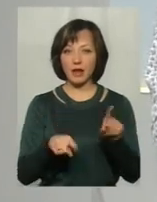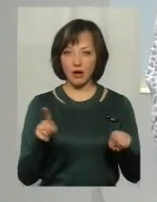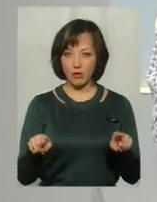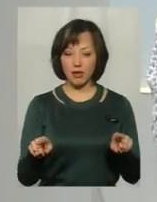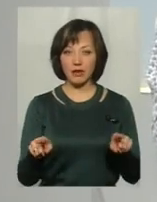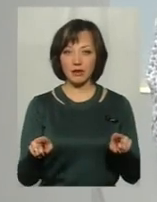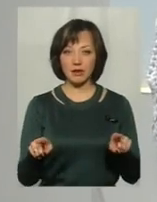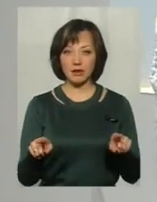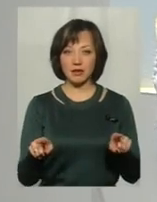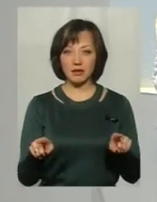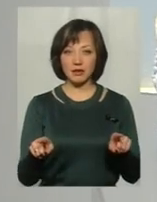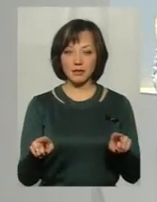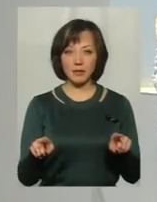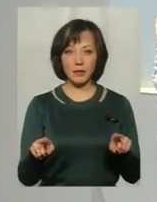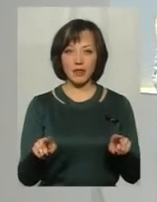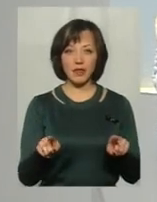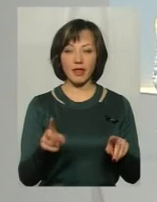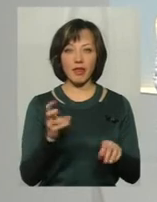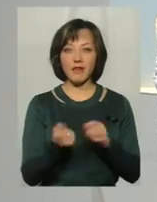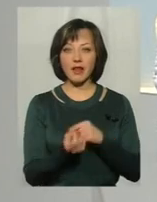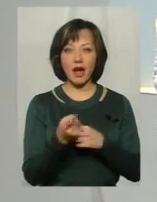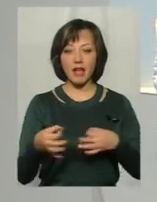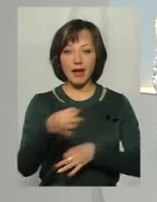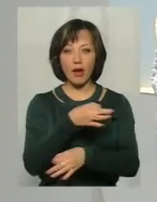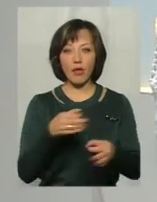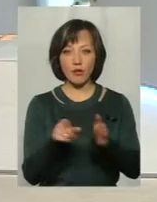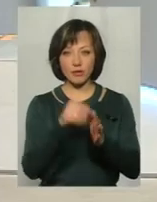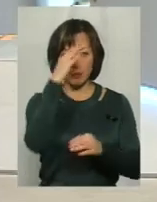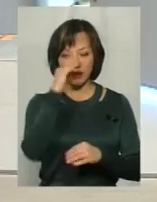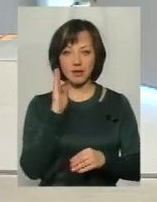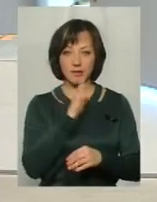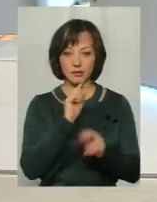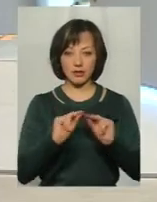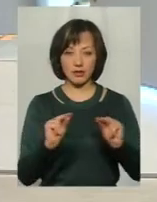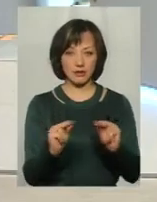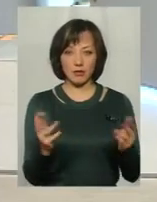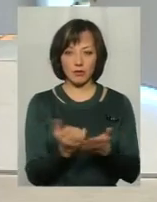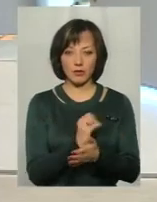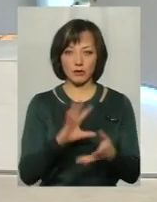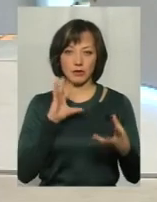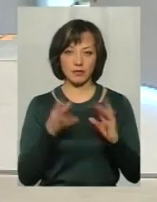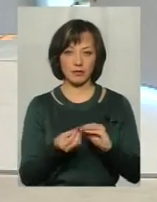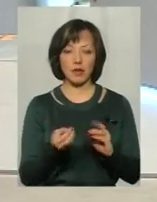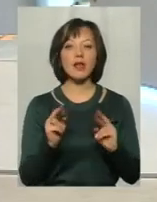не виникає діалогу навіть і в батьків, вчителів. Не складається він.